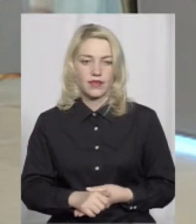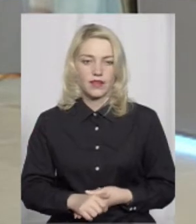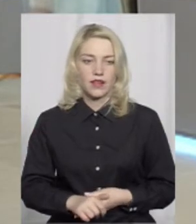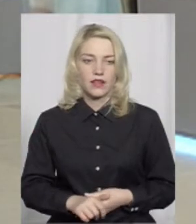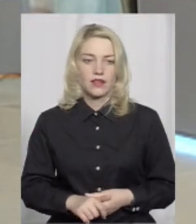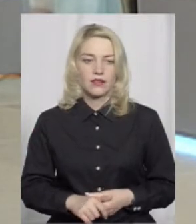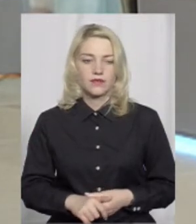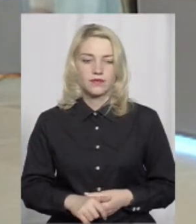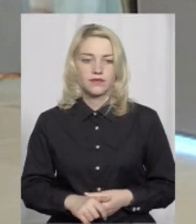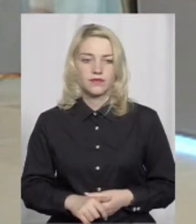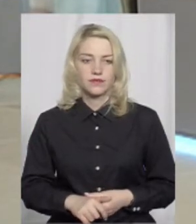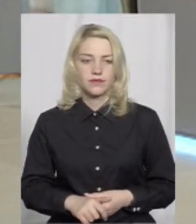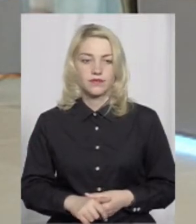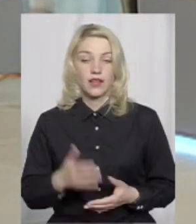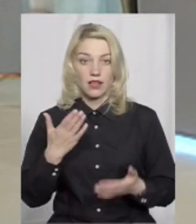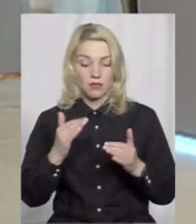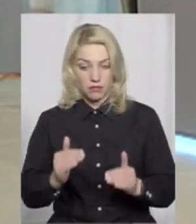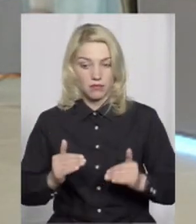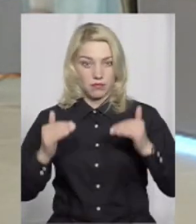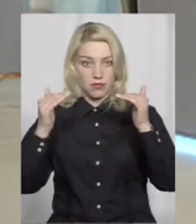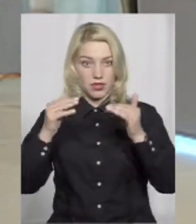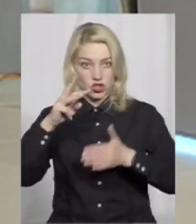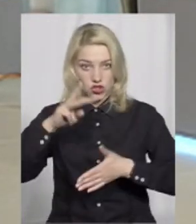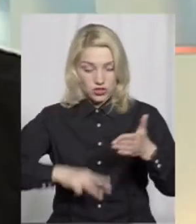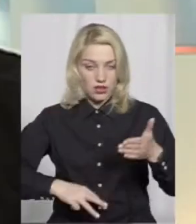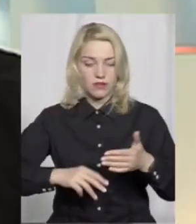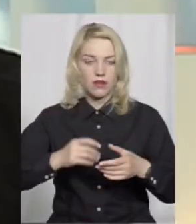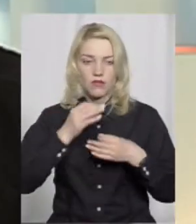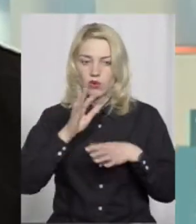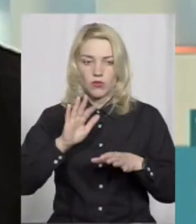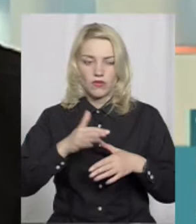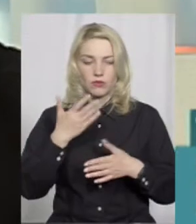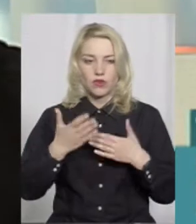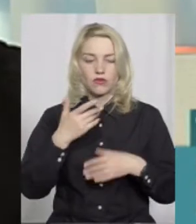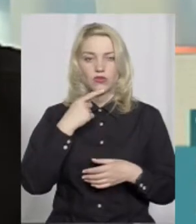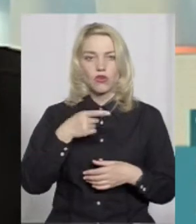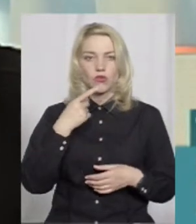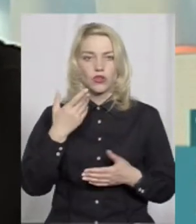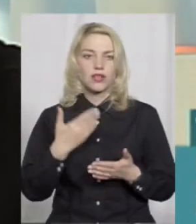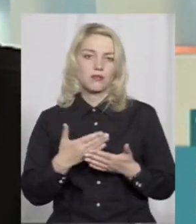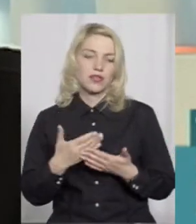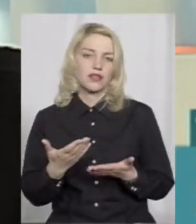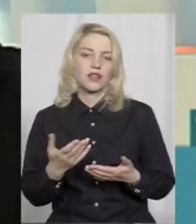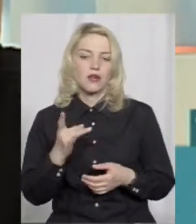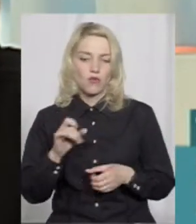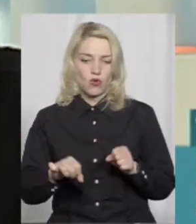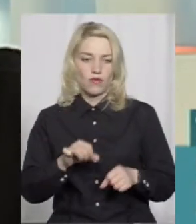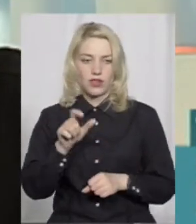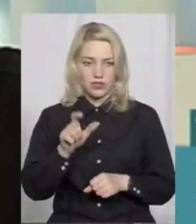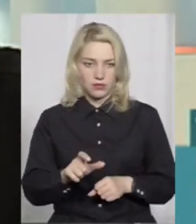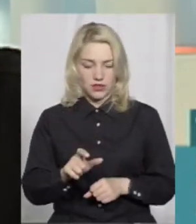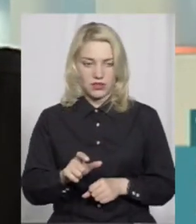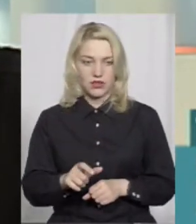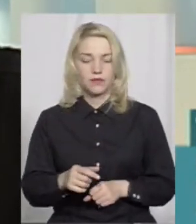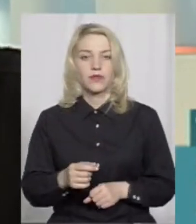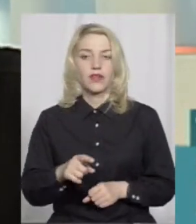Зміна законів. Якби підняти штраф, і в будь-якому випадку, розумієте, от говориш даже про велосипедиста, хотів